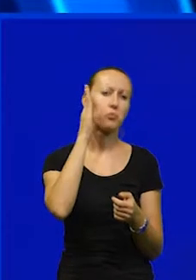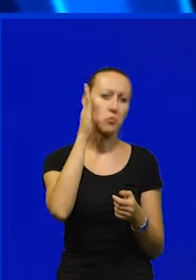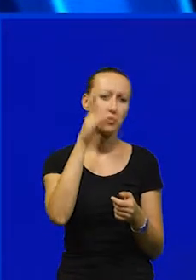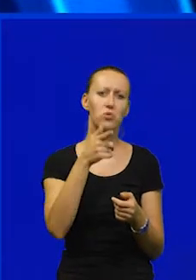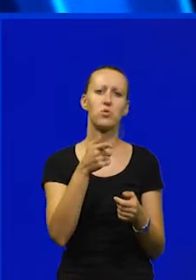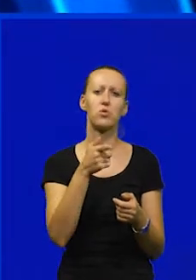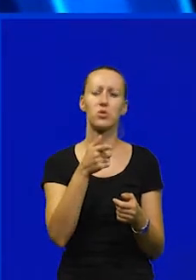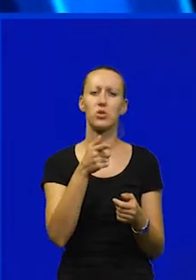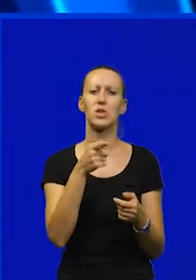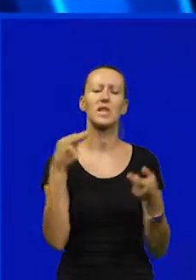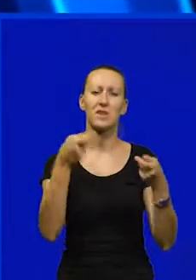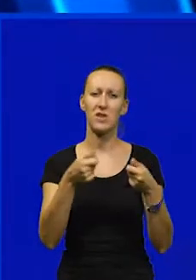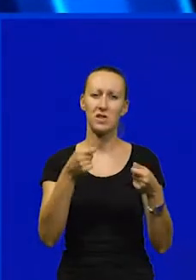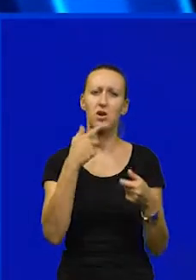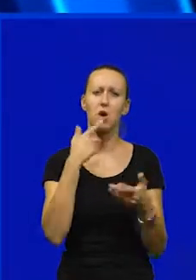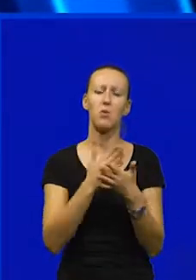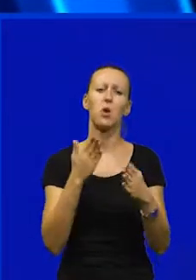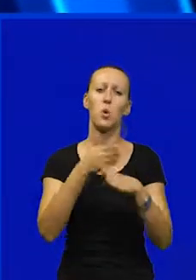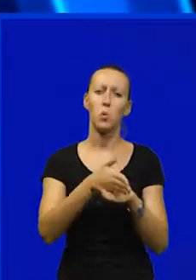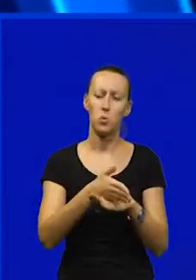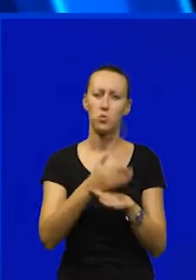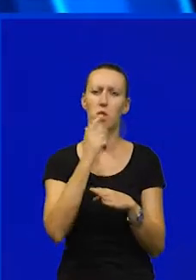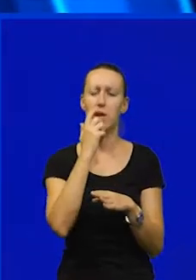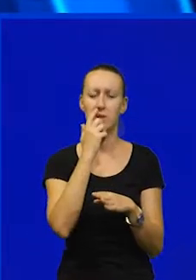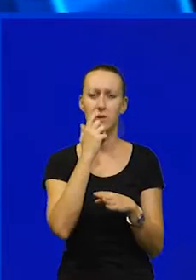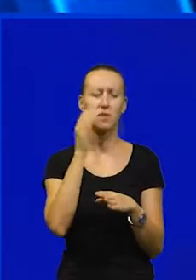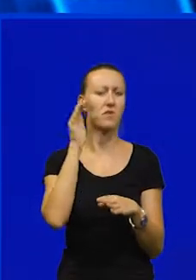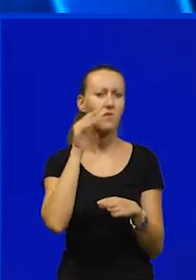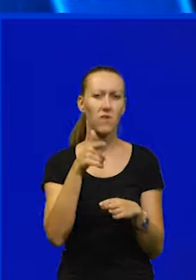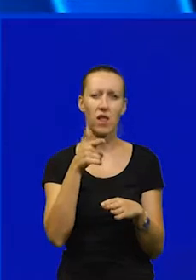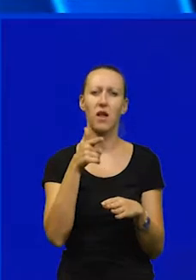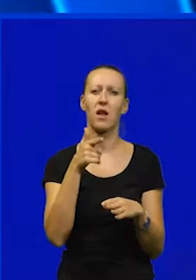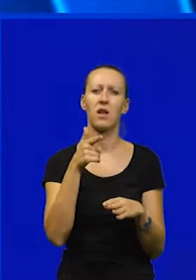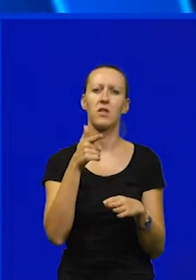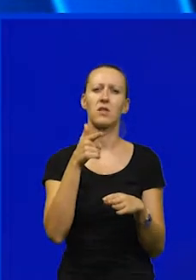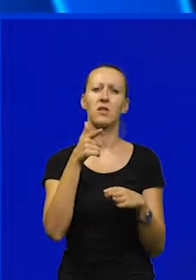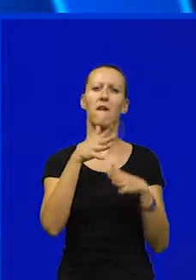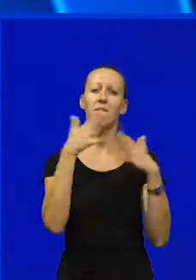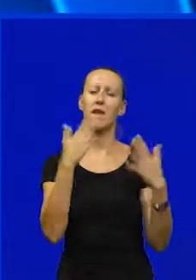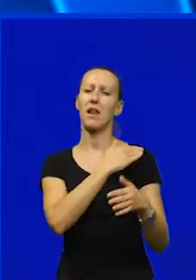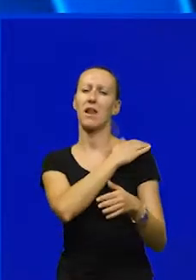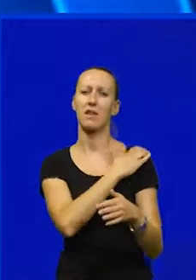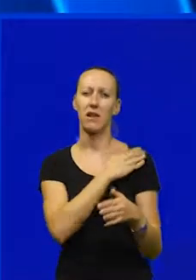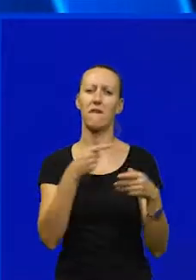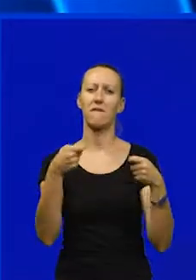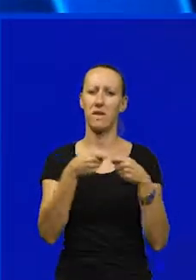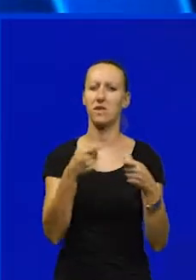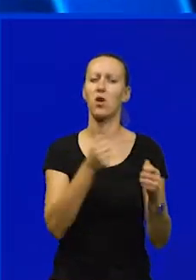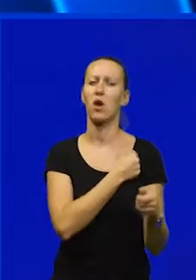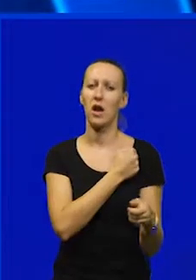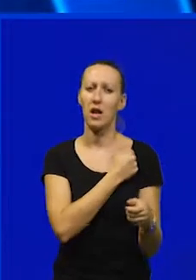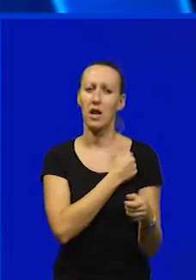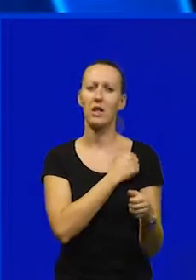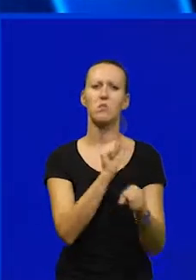investitor koji bi ušao. Vlada visinio je veliki teret vezarnog zajamstva,